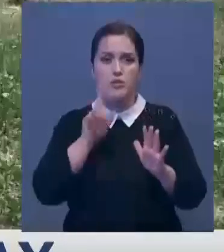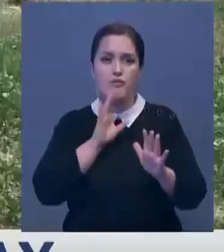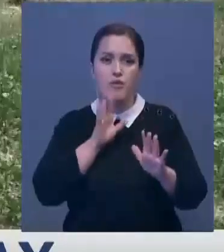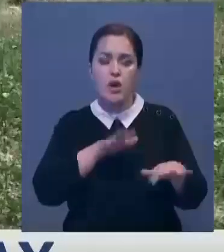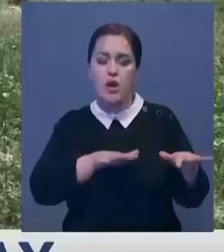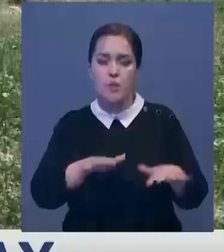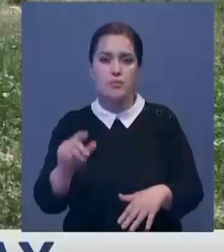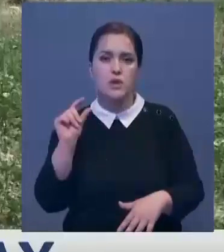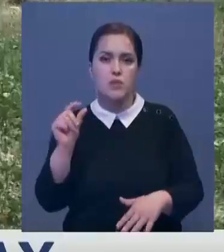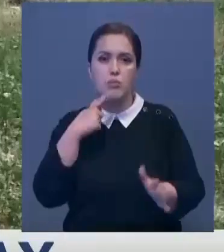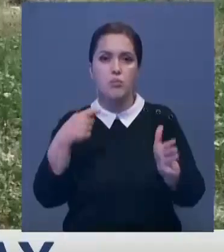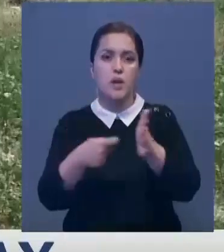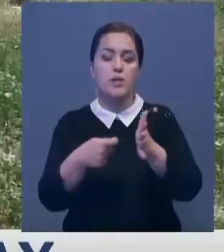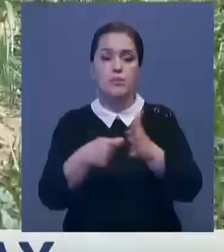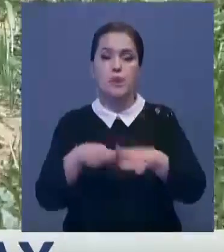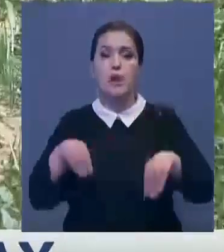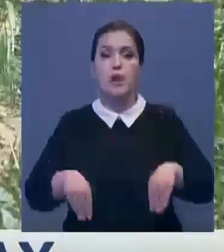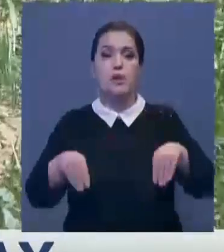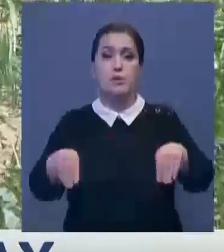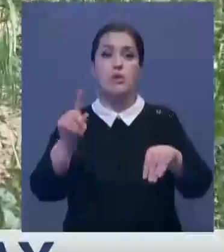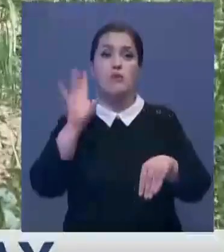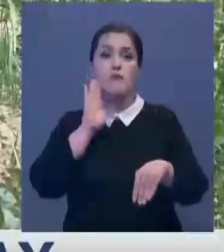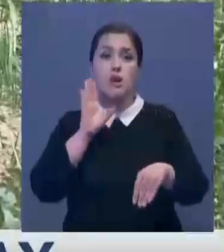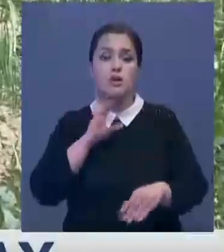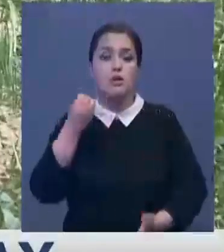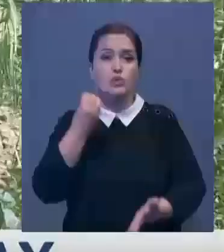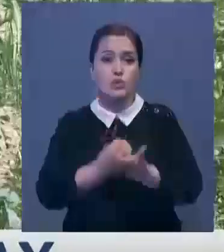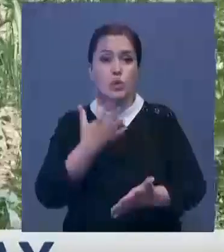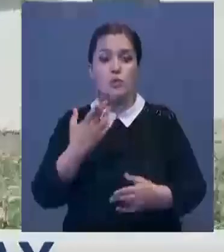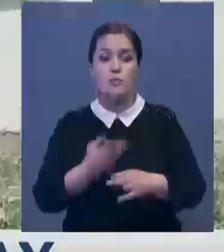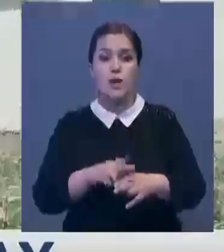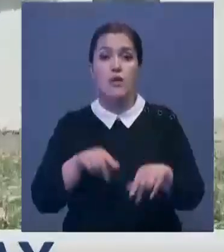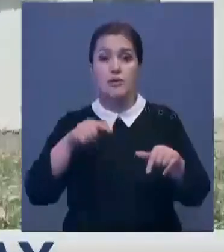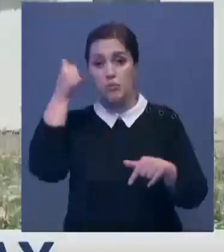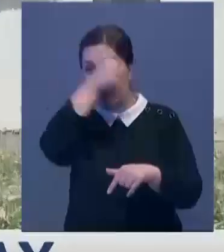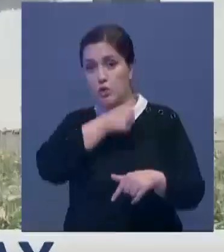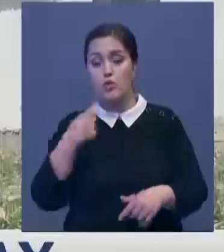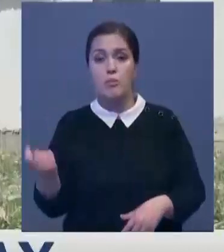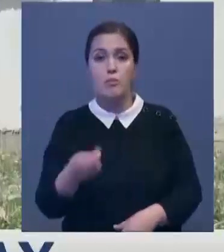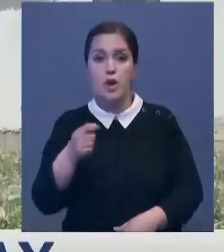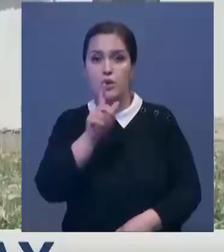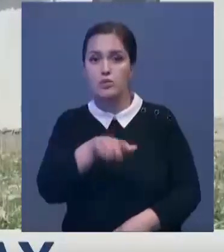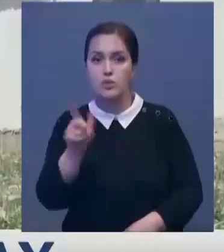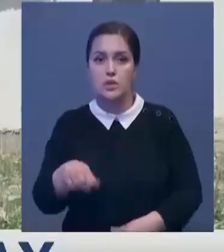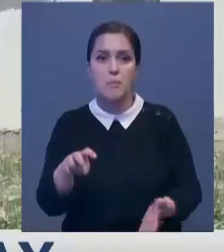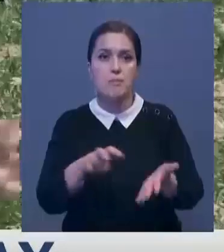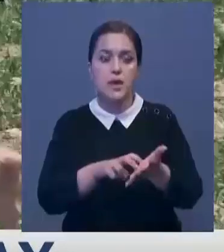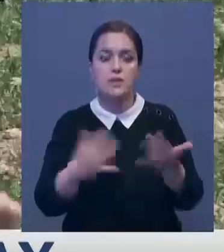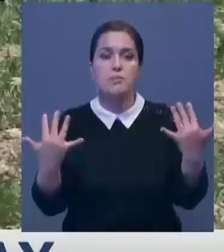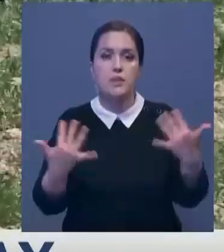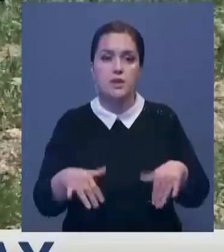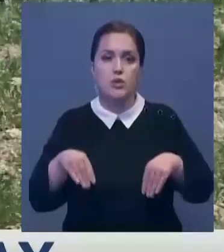влаги хоть немного подпитал огород. Вода в Ауле на вес золота. В этом году ее так мало, что люди боятся потерять урожай.